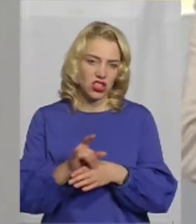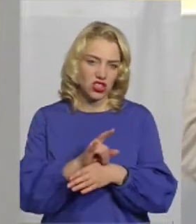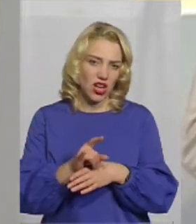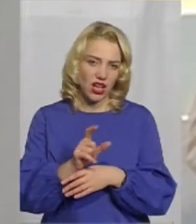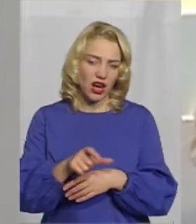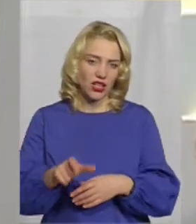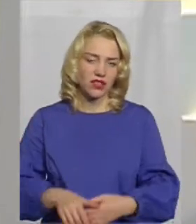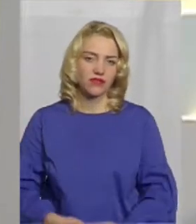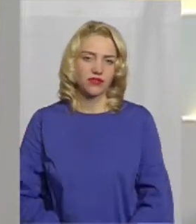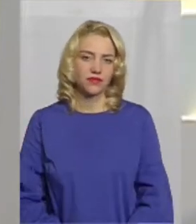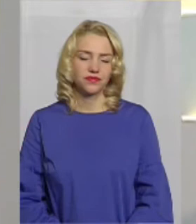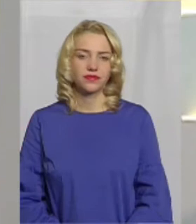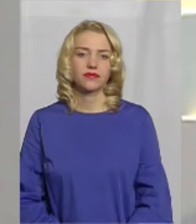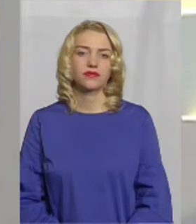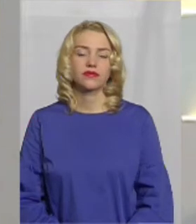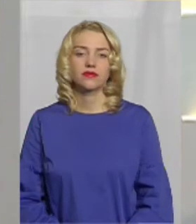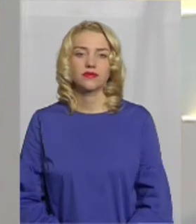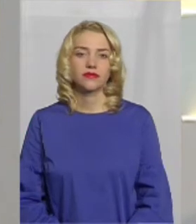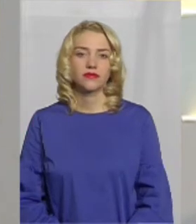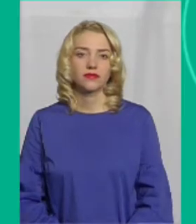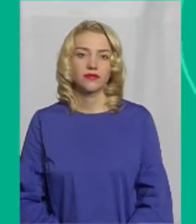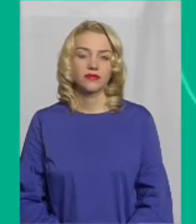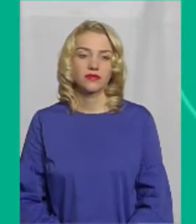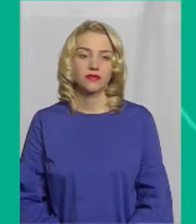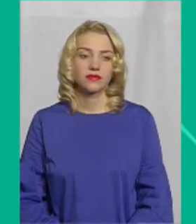відповіли і повернемось до нашої розмови. Дивимось.